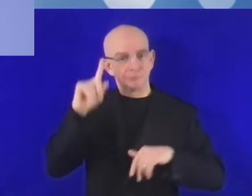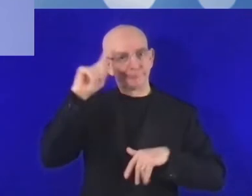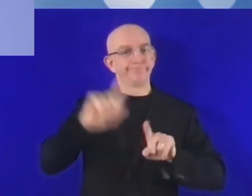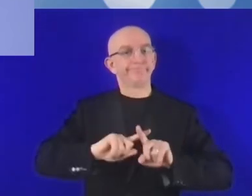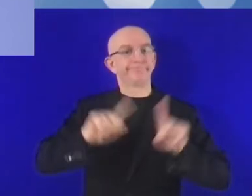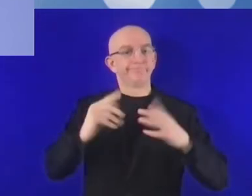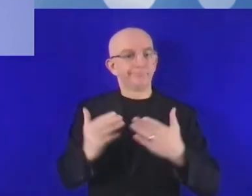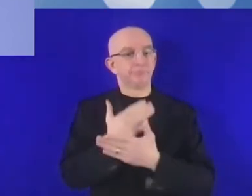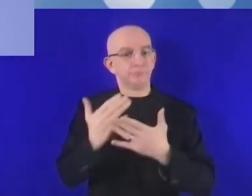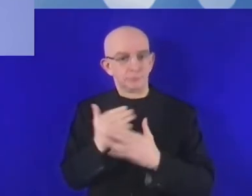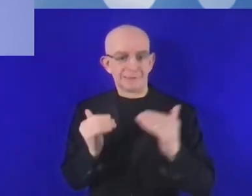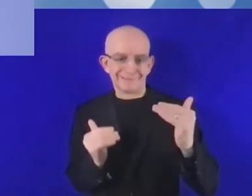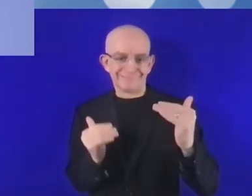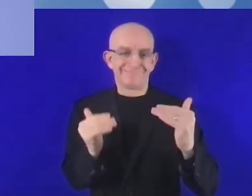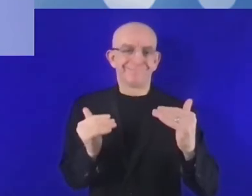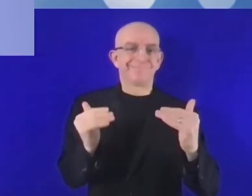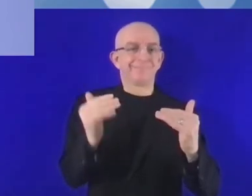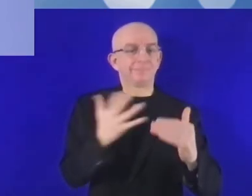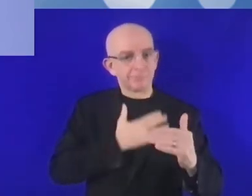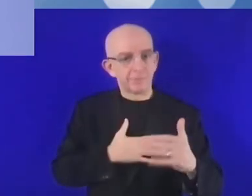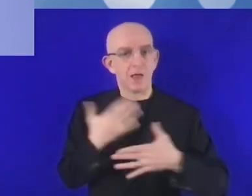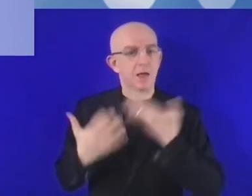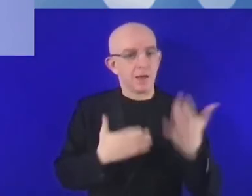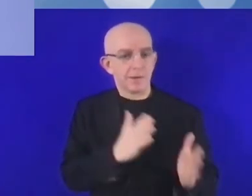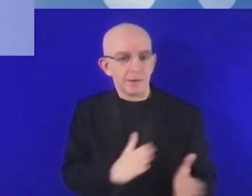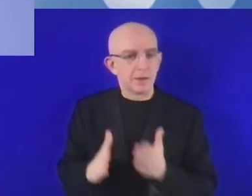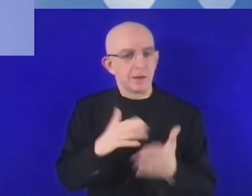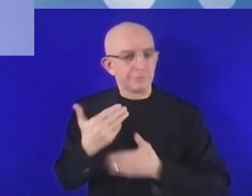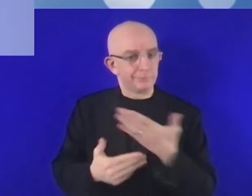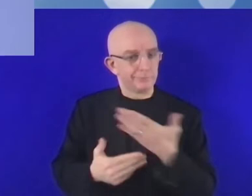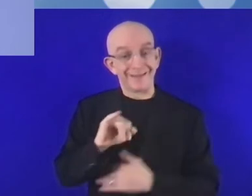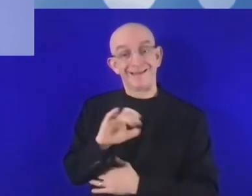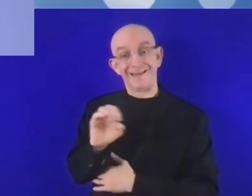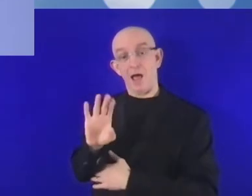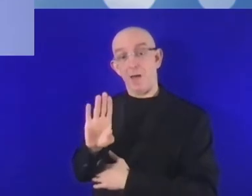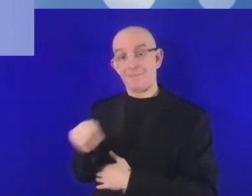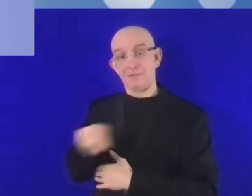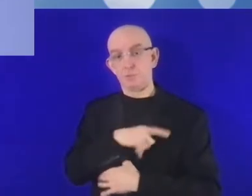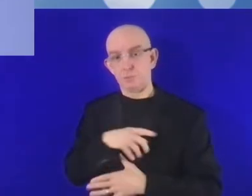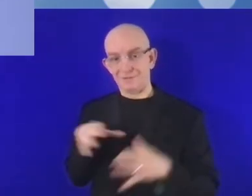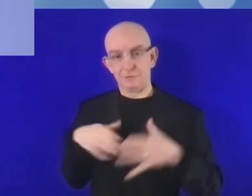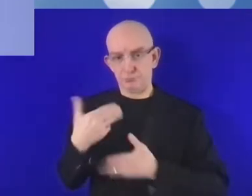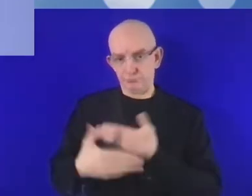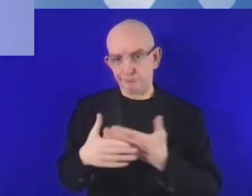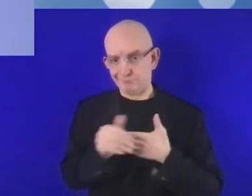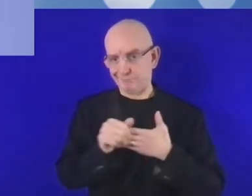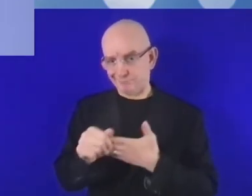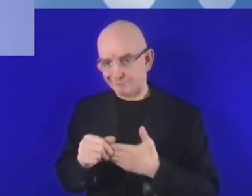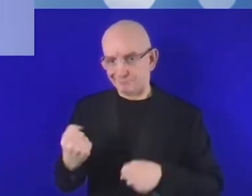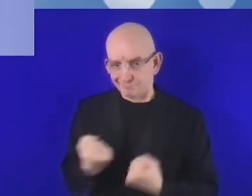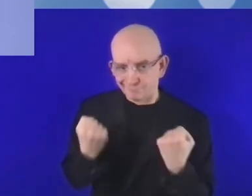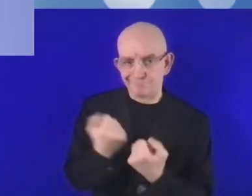współpracy z Komisją Europejską uruchomiliśmy program innowacji cyfrowych.